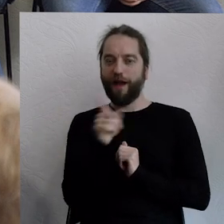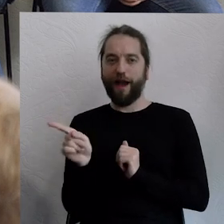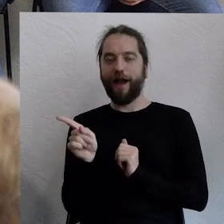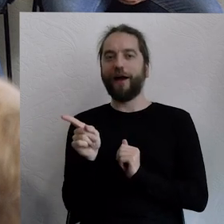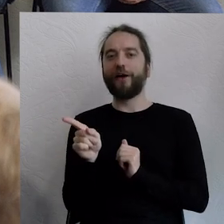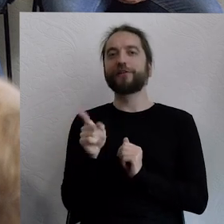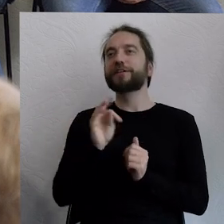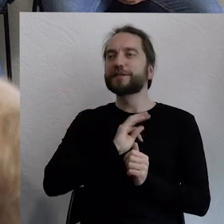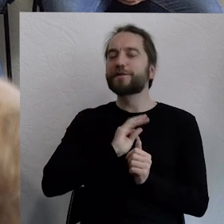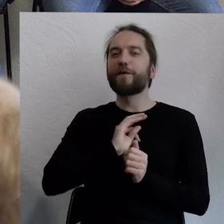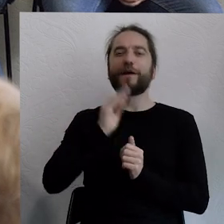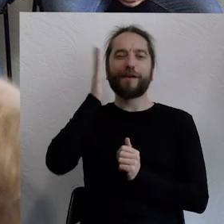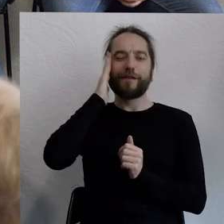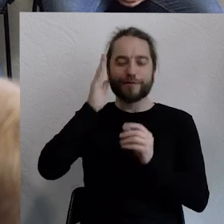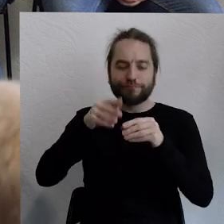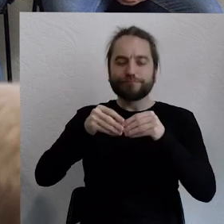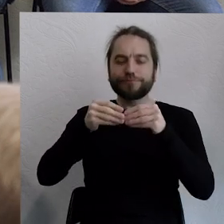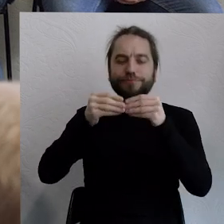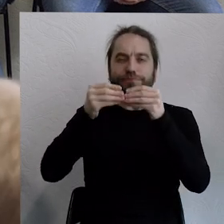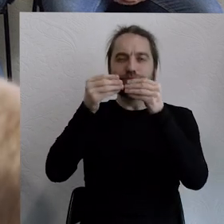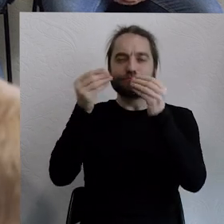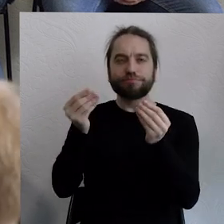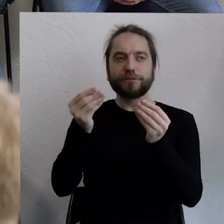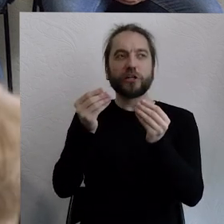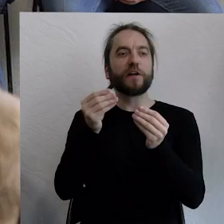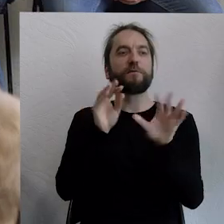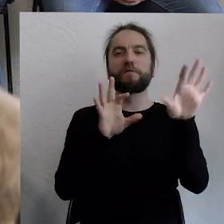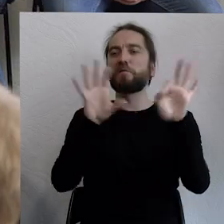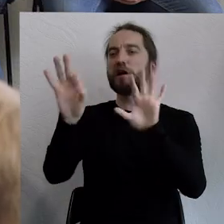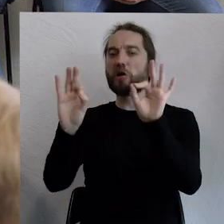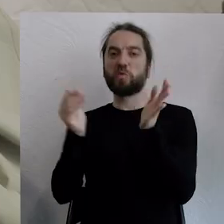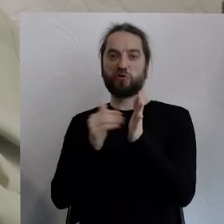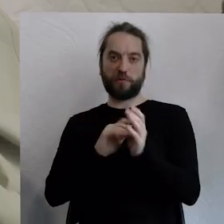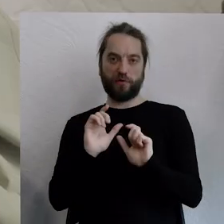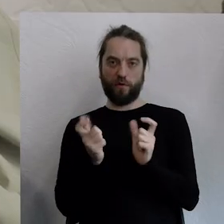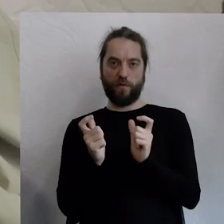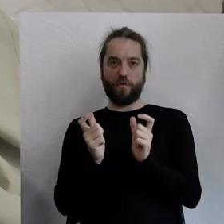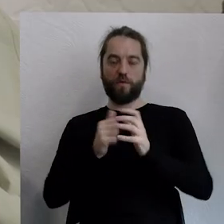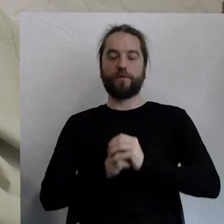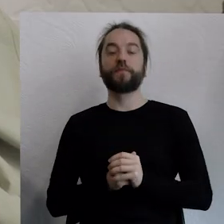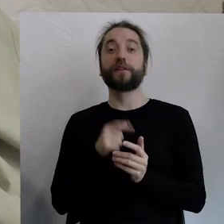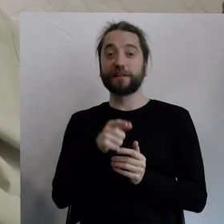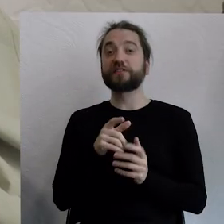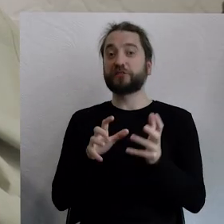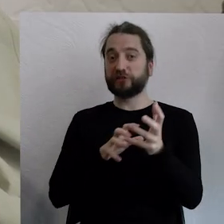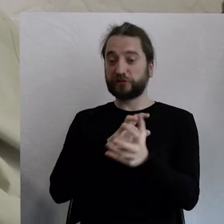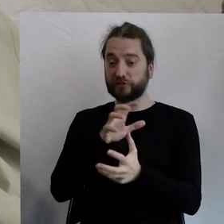zgodnie z tym, czego potrzebują i czego potrzebuje ich rozwój, ale także tego, jak ten świat się rozwija.